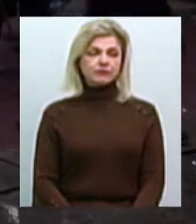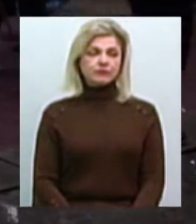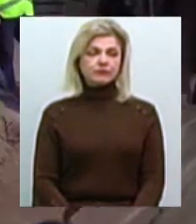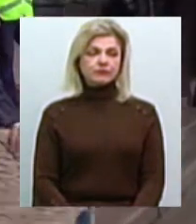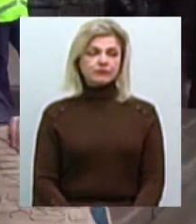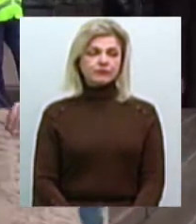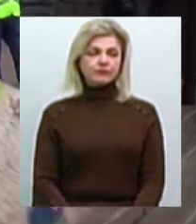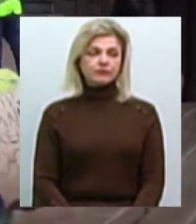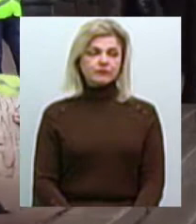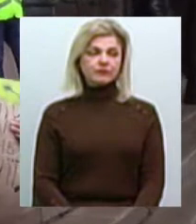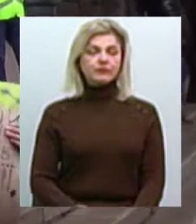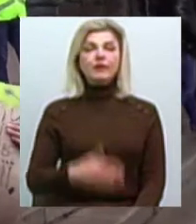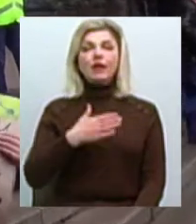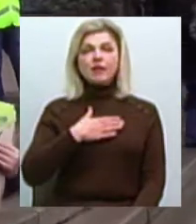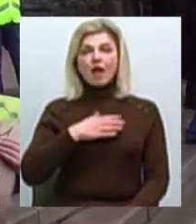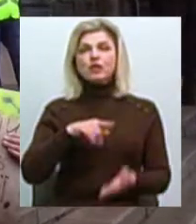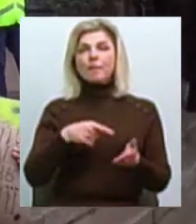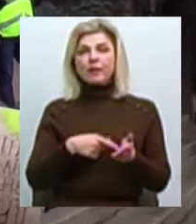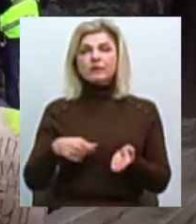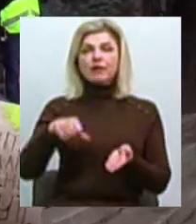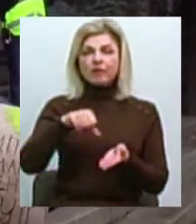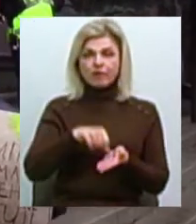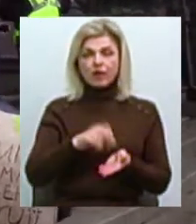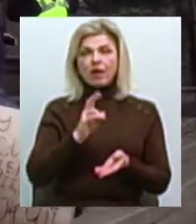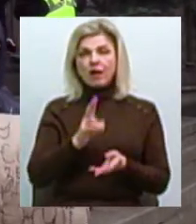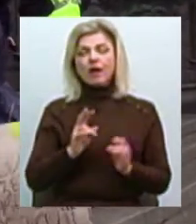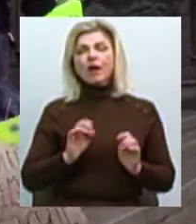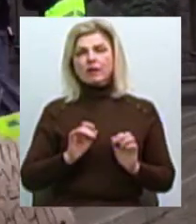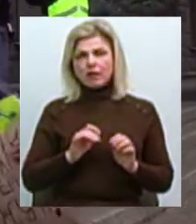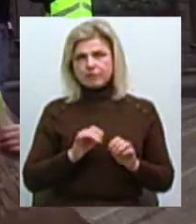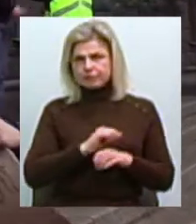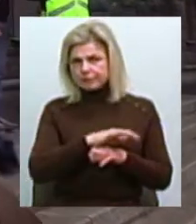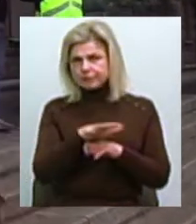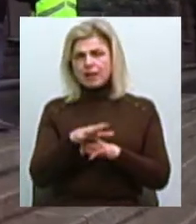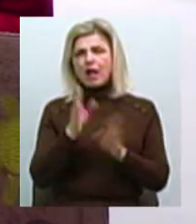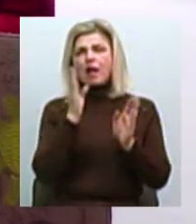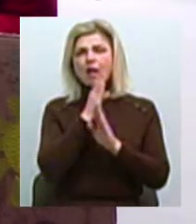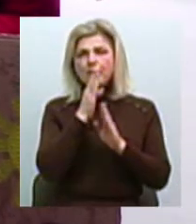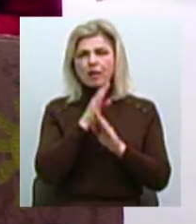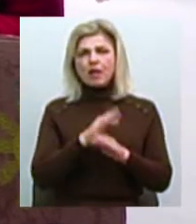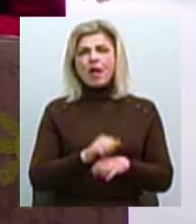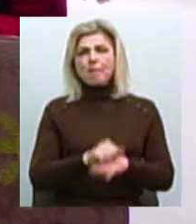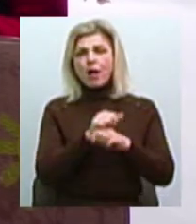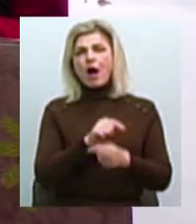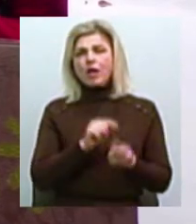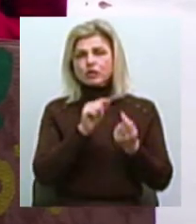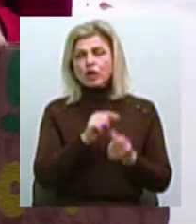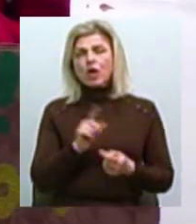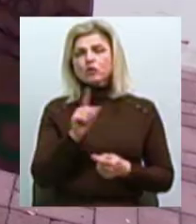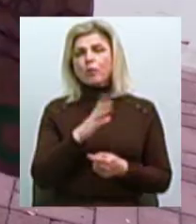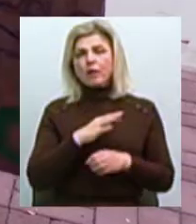«Наше місто приїзналося до хвилі кліматичних страйків, до хвилі кліматичних маршів, які були 20